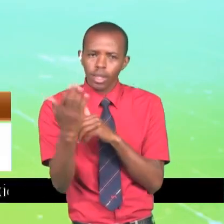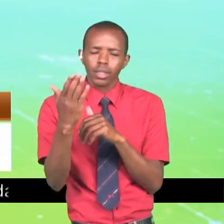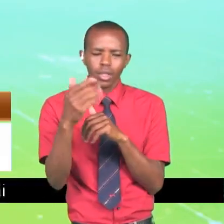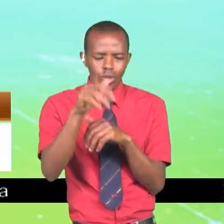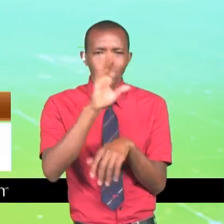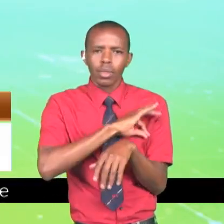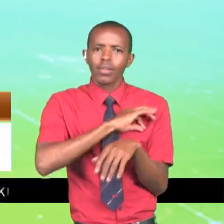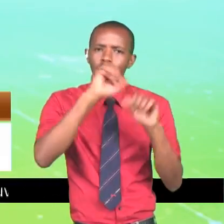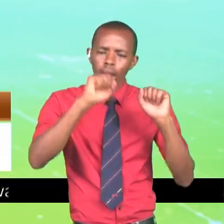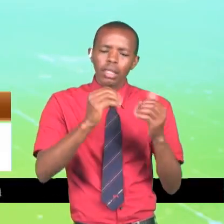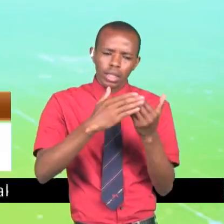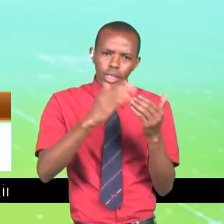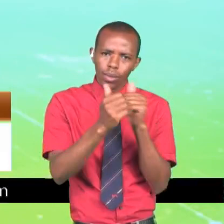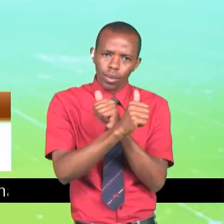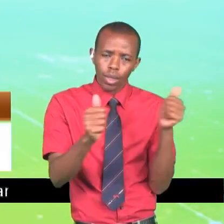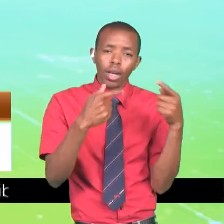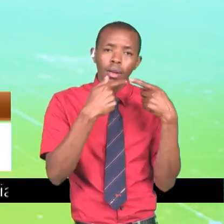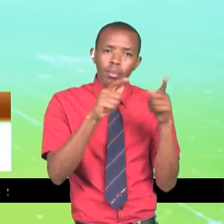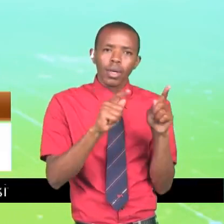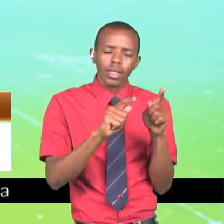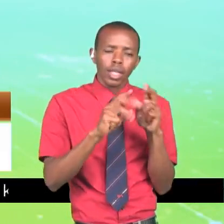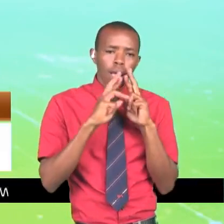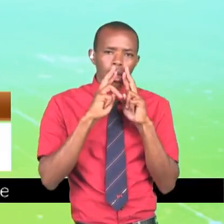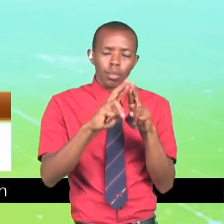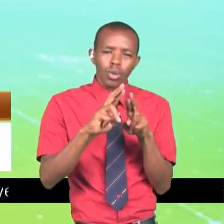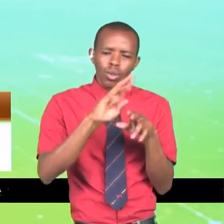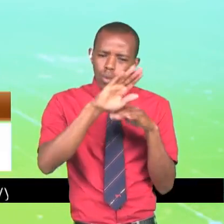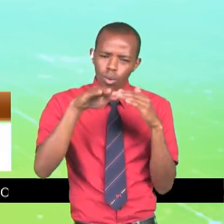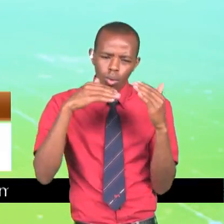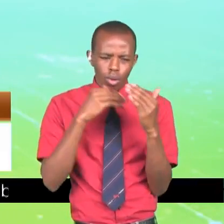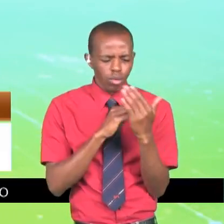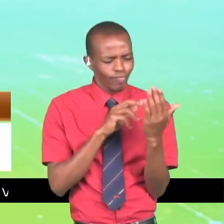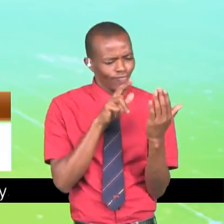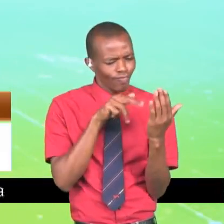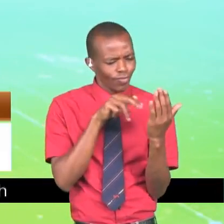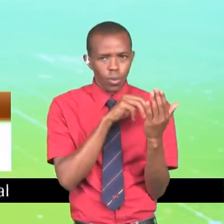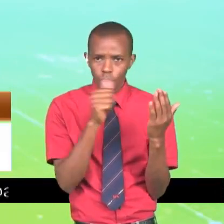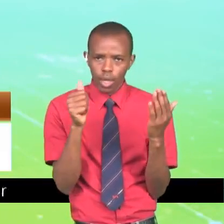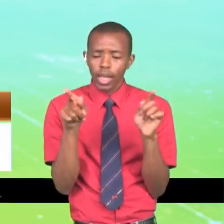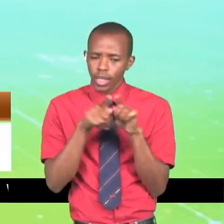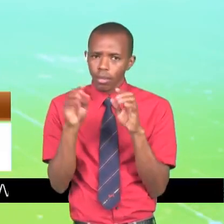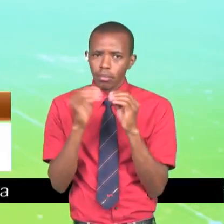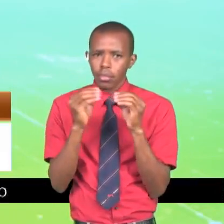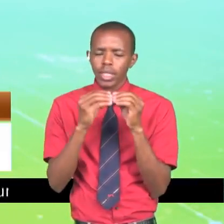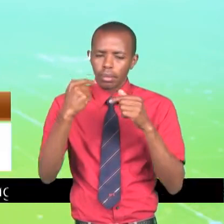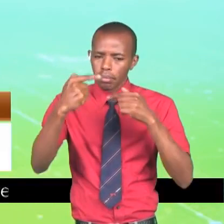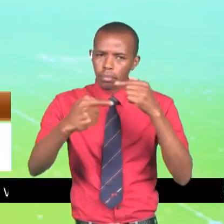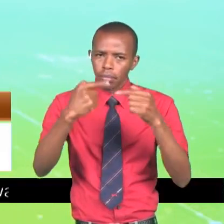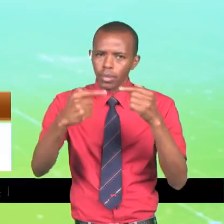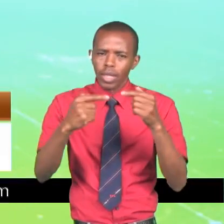kumfainri, zimiangaziwa. Lakini katika hii reporti yote ukiangalia na pia kwa hile mikutano ambayo inafanyika,